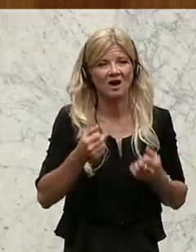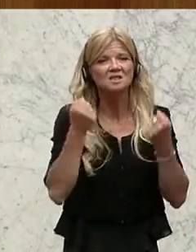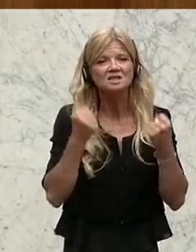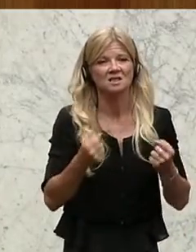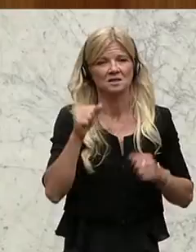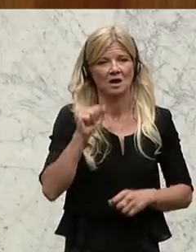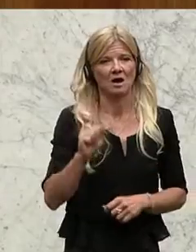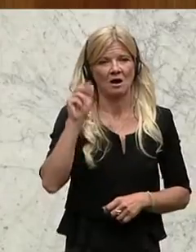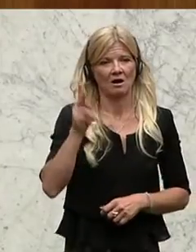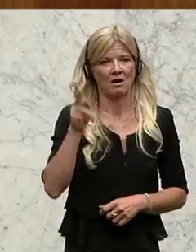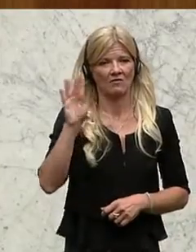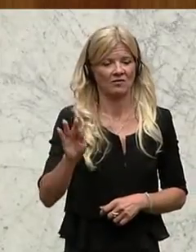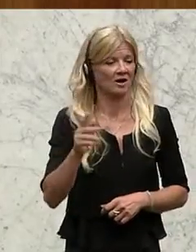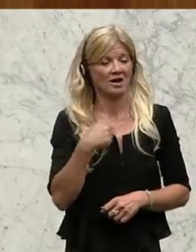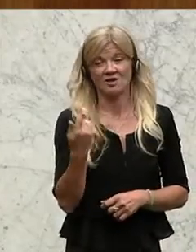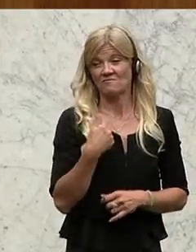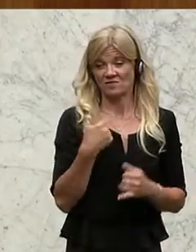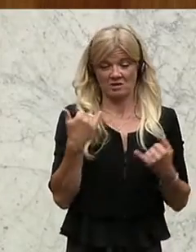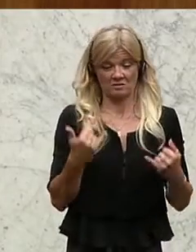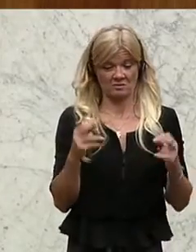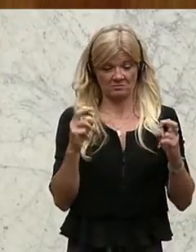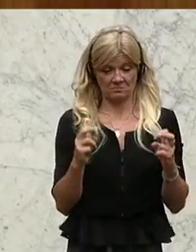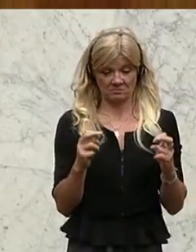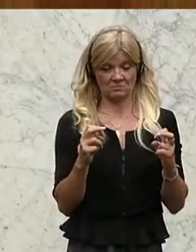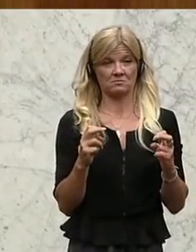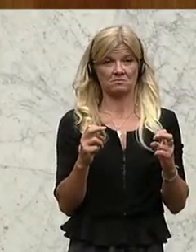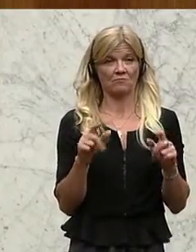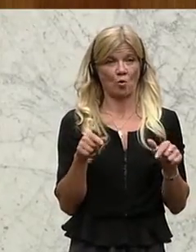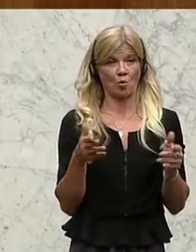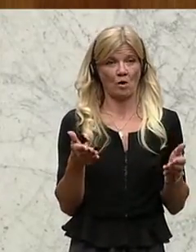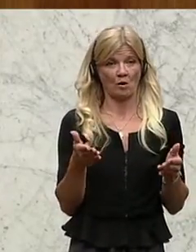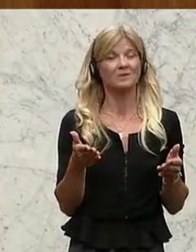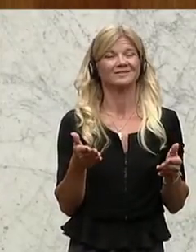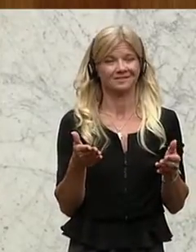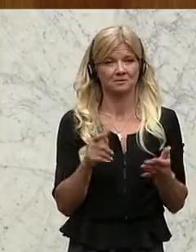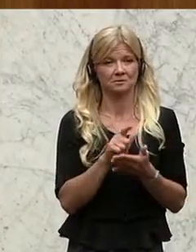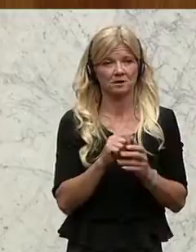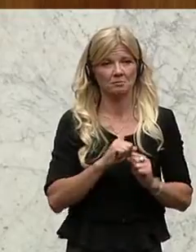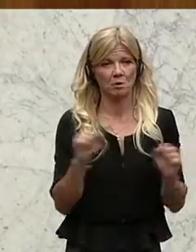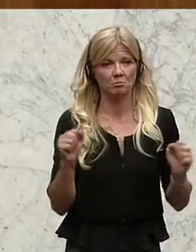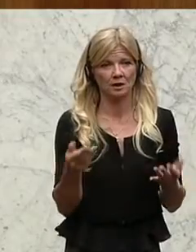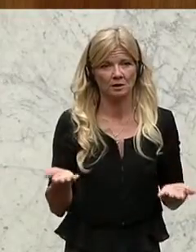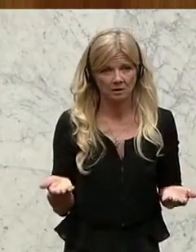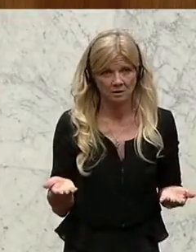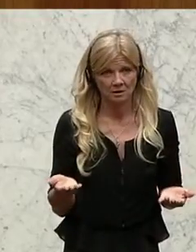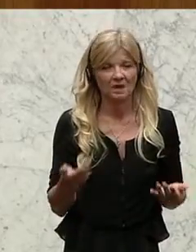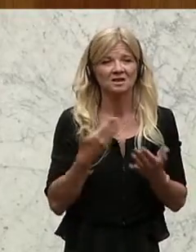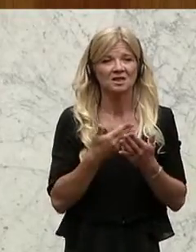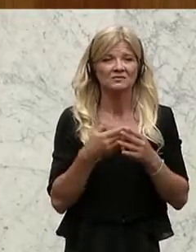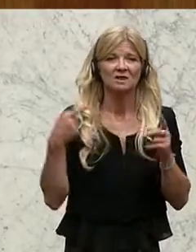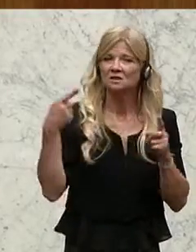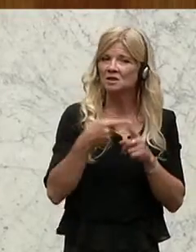Und genau genommen sitzen wir statistisch gesehen auf einer Zeitbombe. Das Ziel kann daher nur sein,